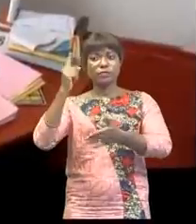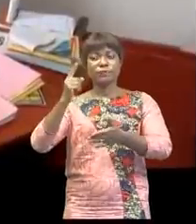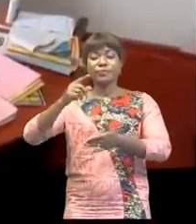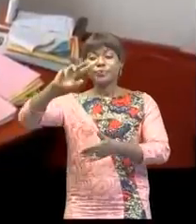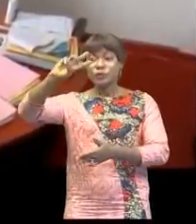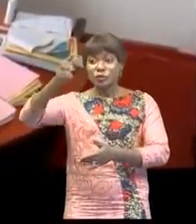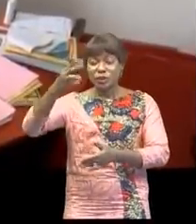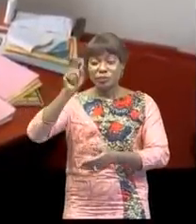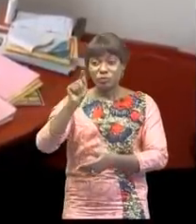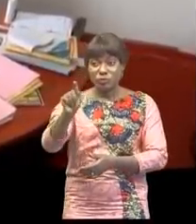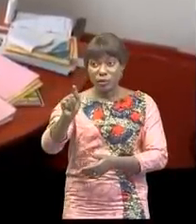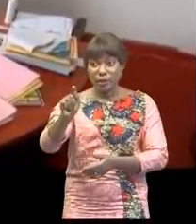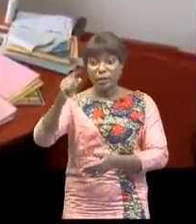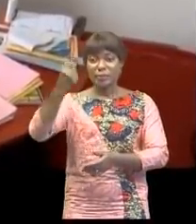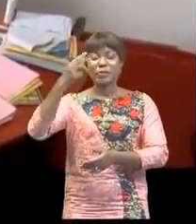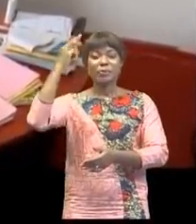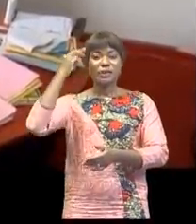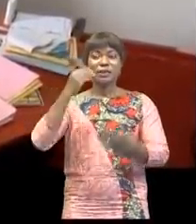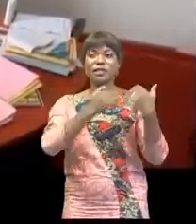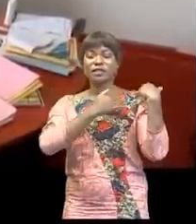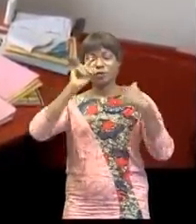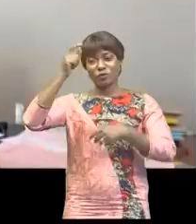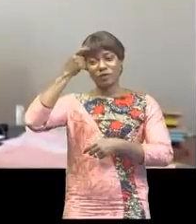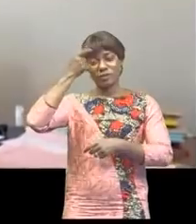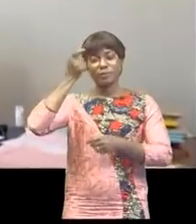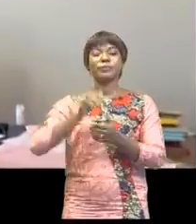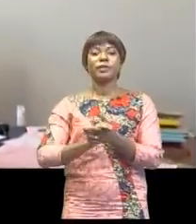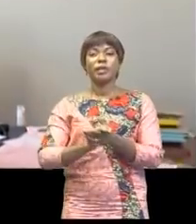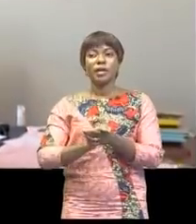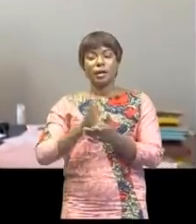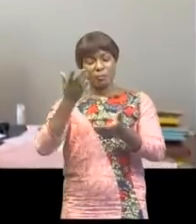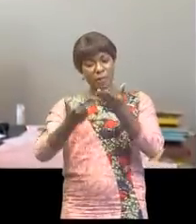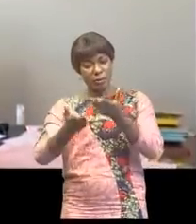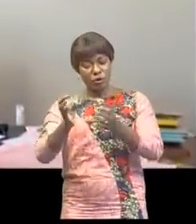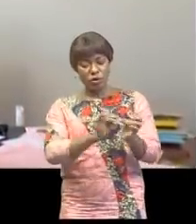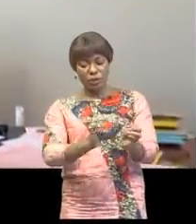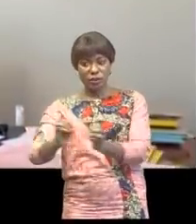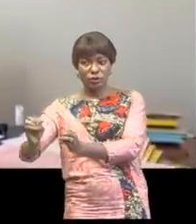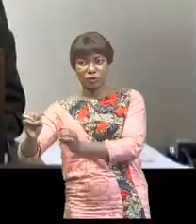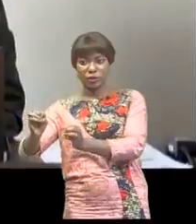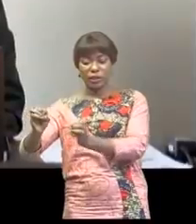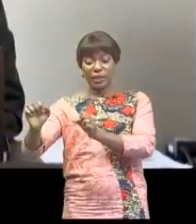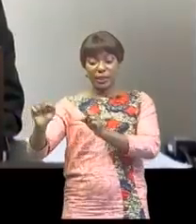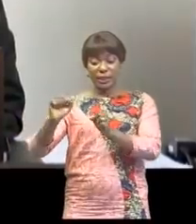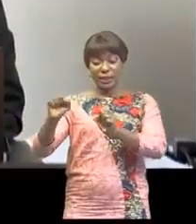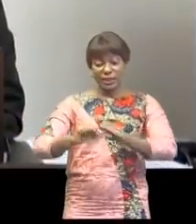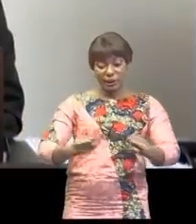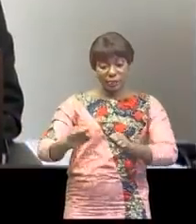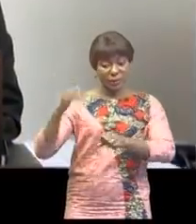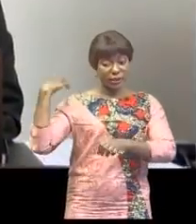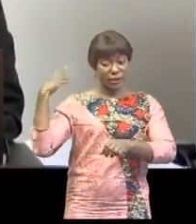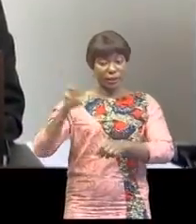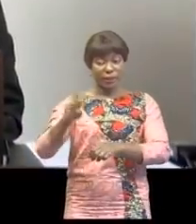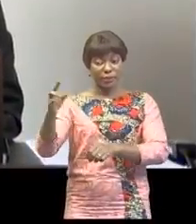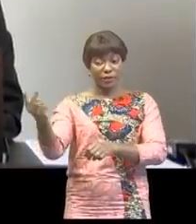3 de la communication du Premier ministre et chef du gouvernement relatif à l'organisation des examens d'État édition 2020-2021.